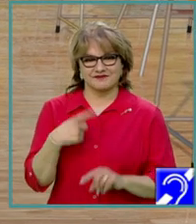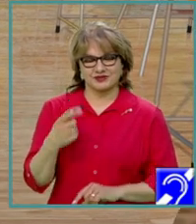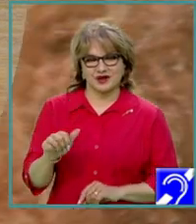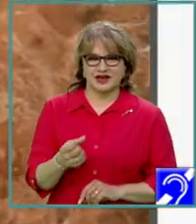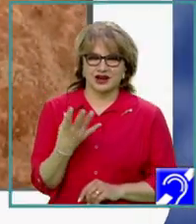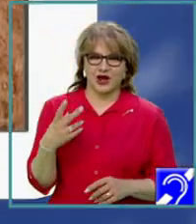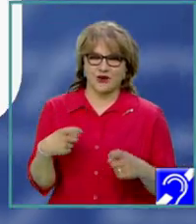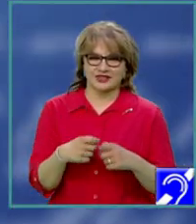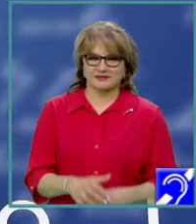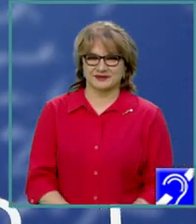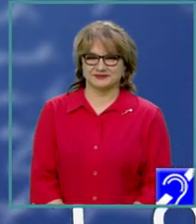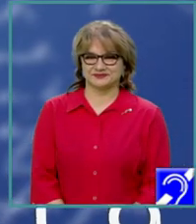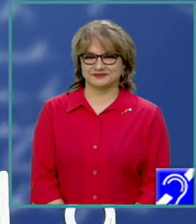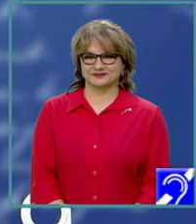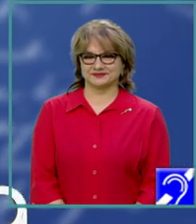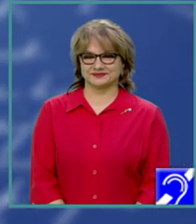nouă temă.